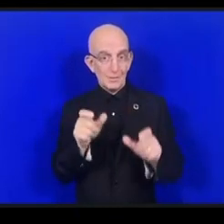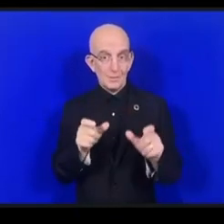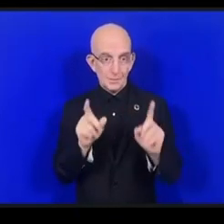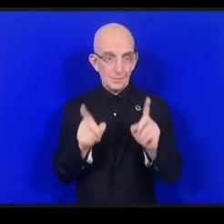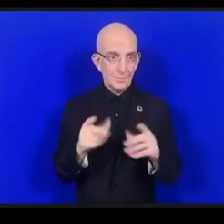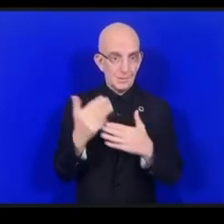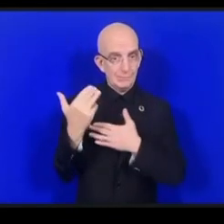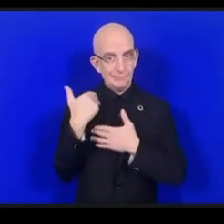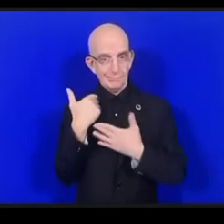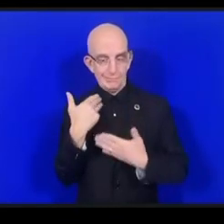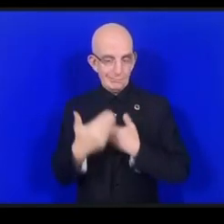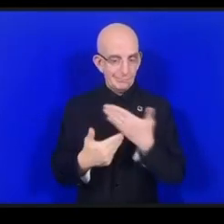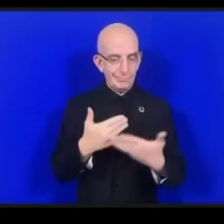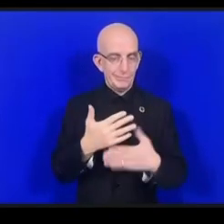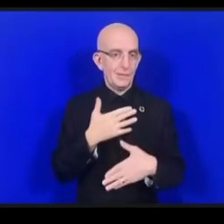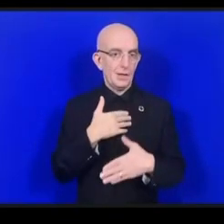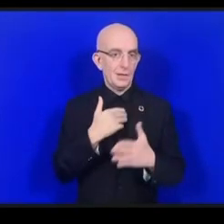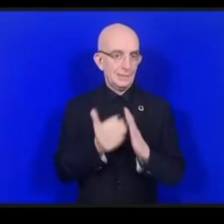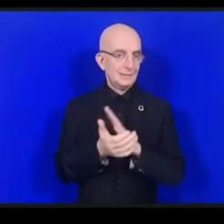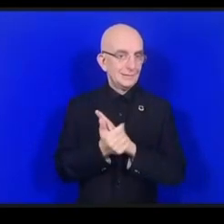مهاراتنا وسقلها